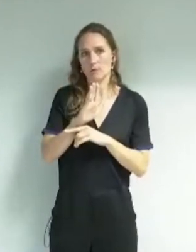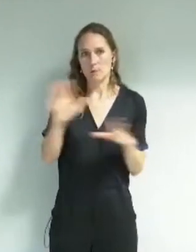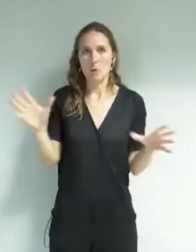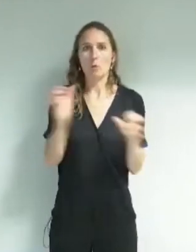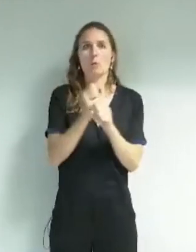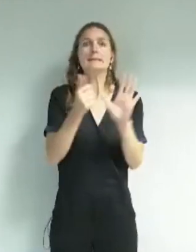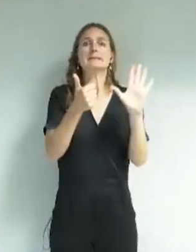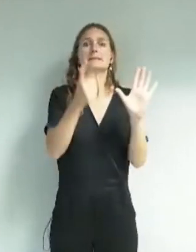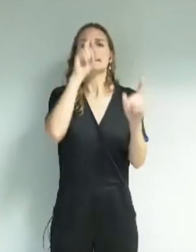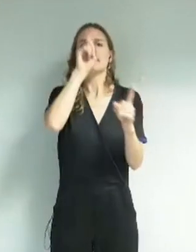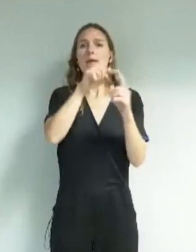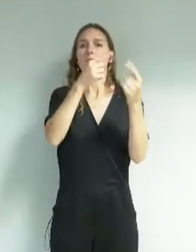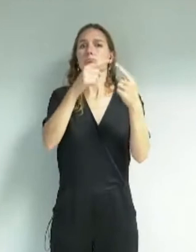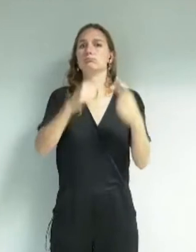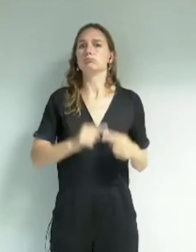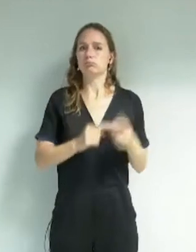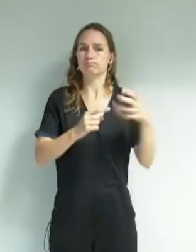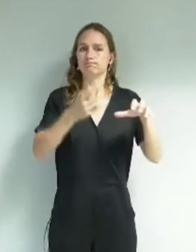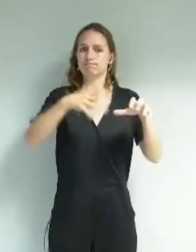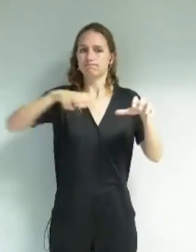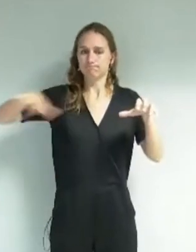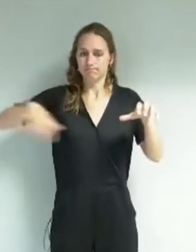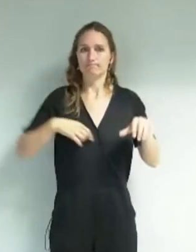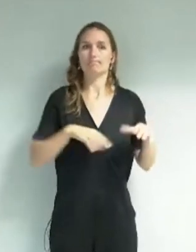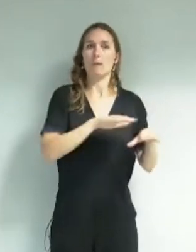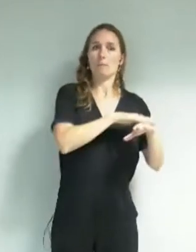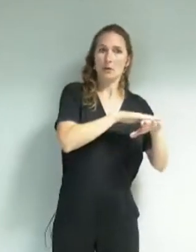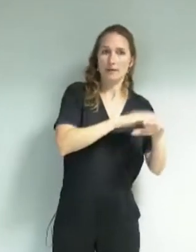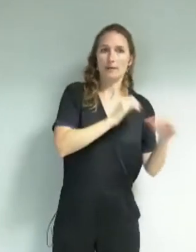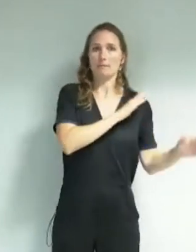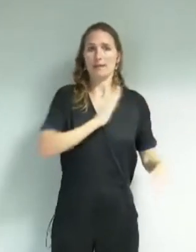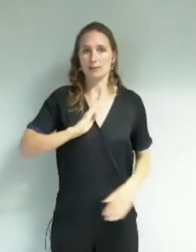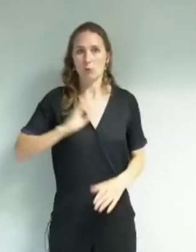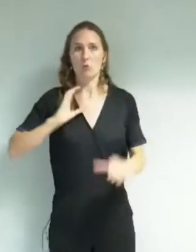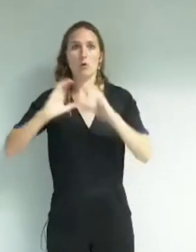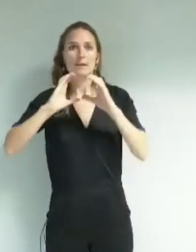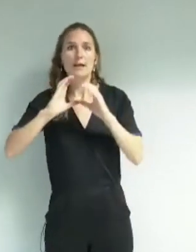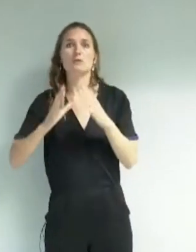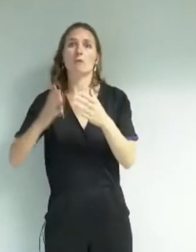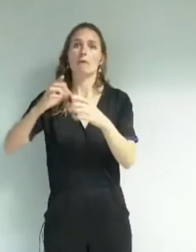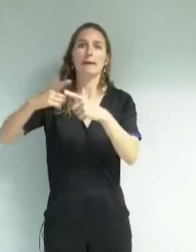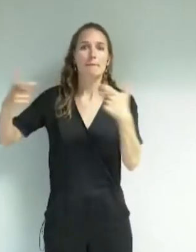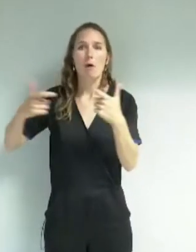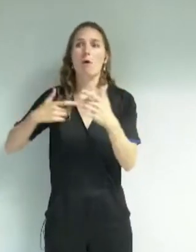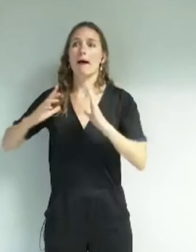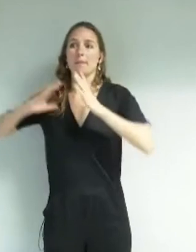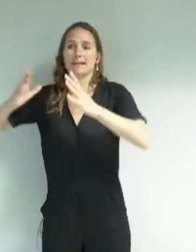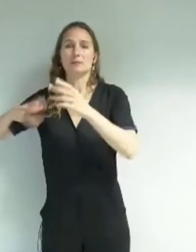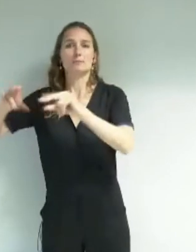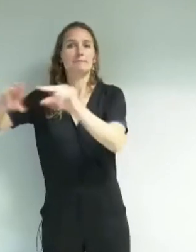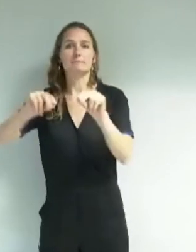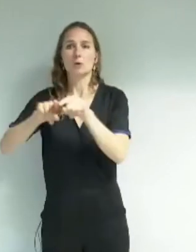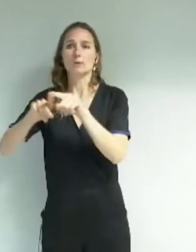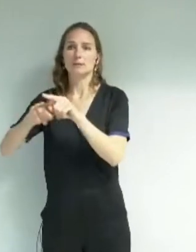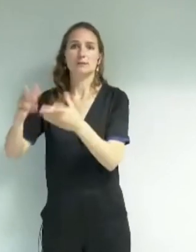thématiques. La thématique politique, médiation, communication, équipement, implication habitante et pratique